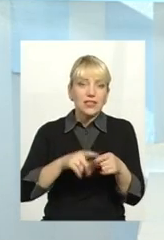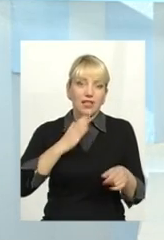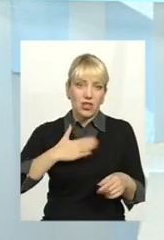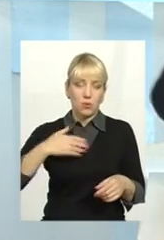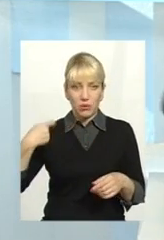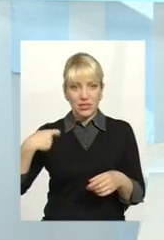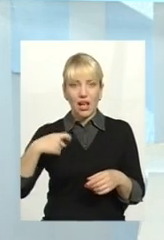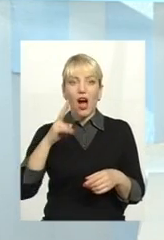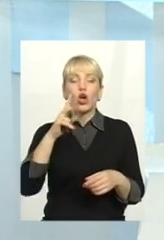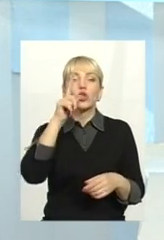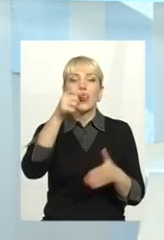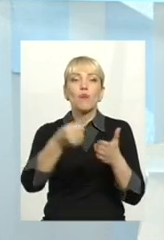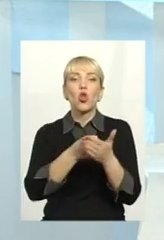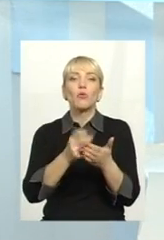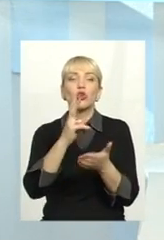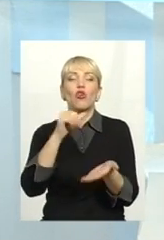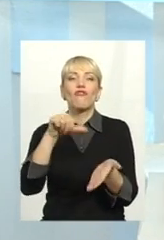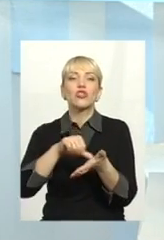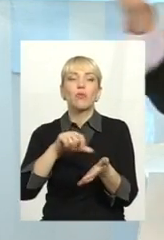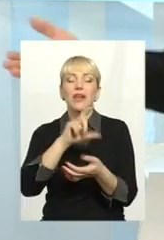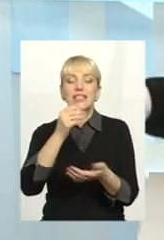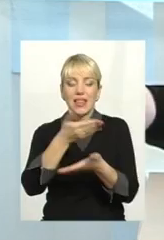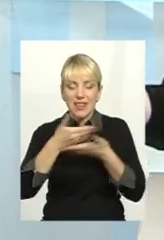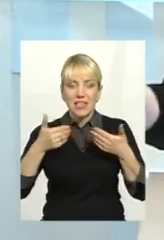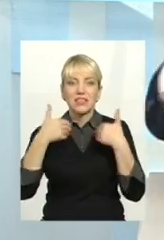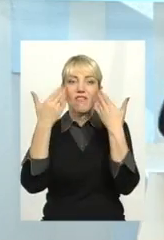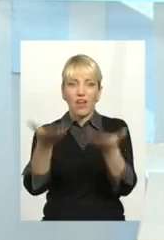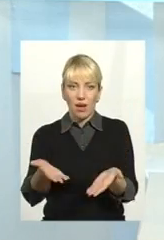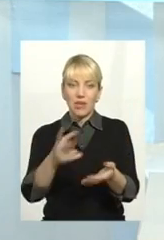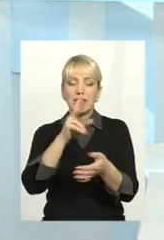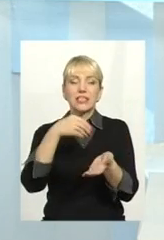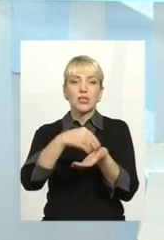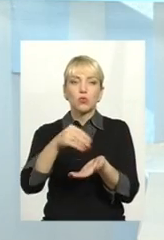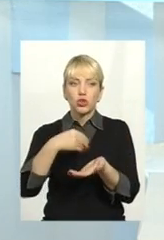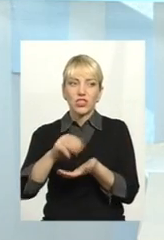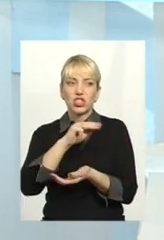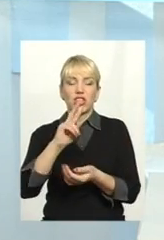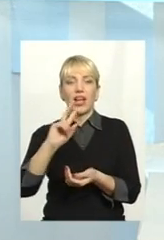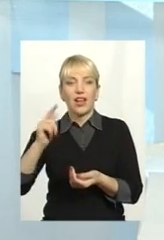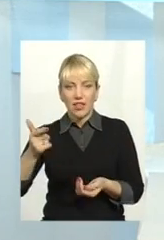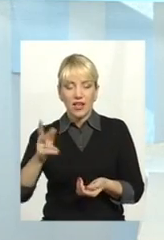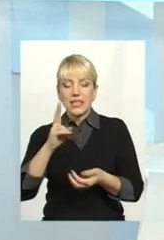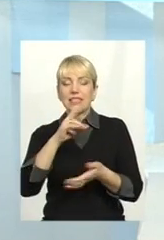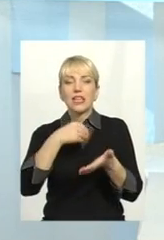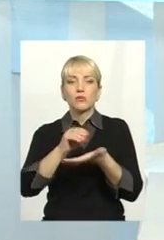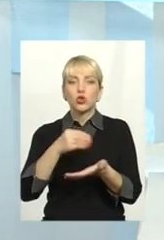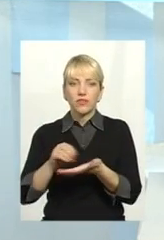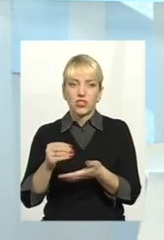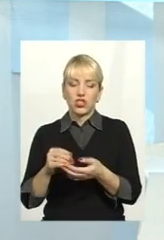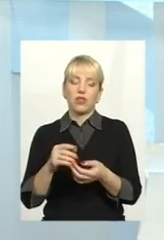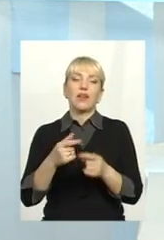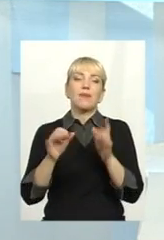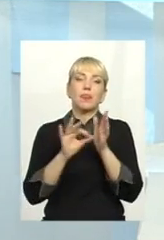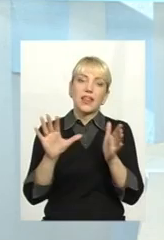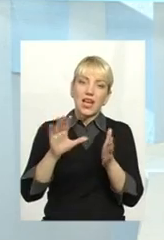там лобіст, хто там виступає за нас з вами, за споживачів житлово-комунальних послуг, за споживачів, там особливо говоря,